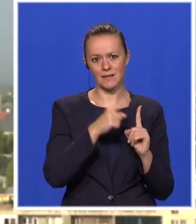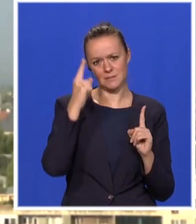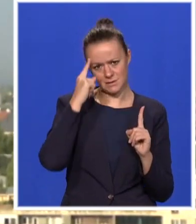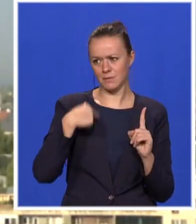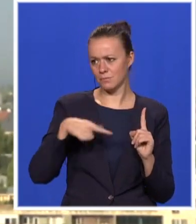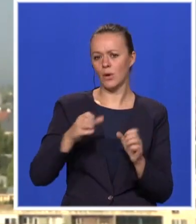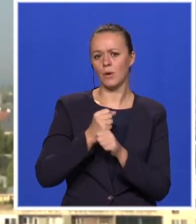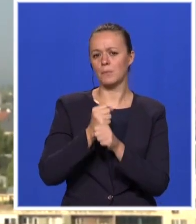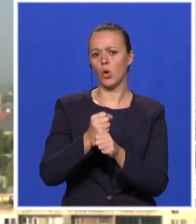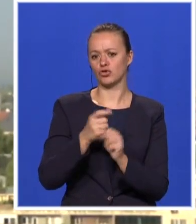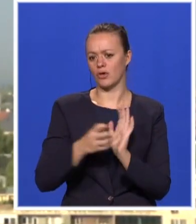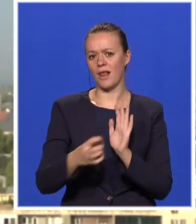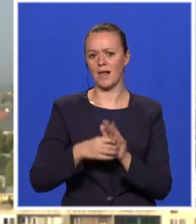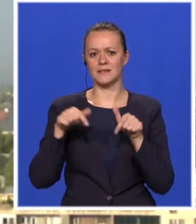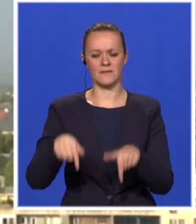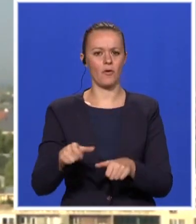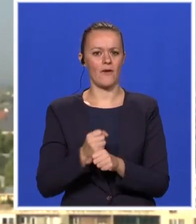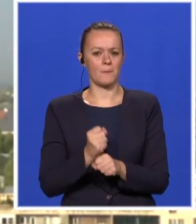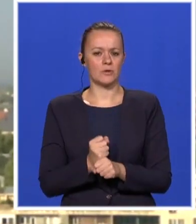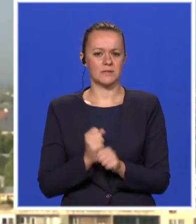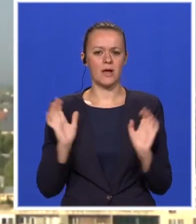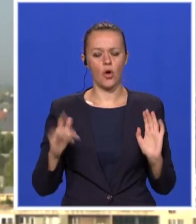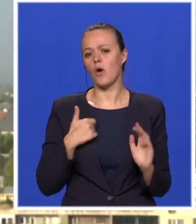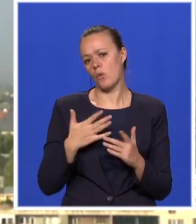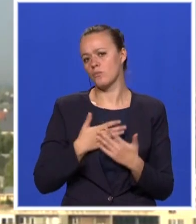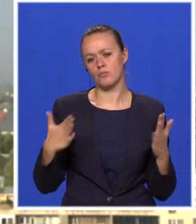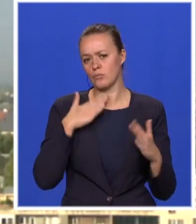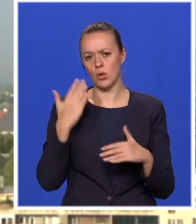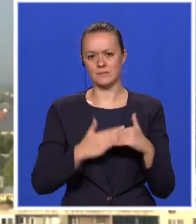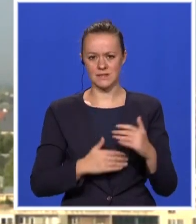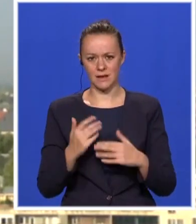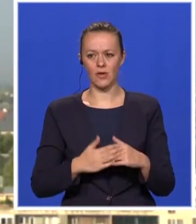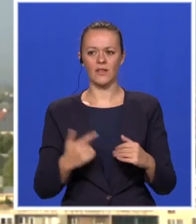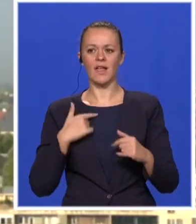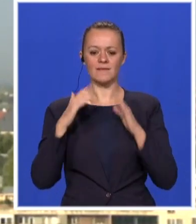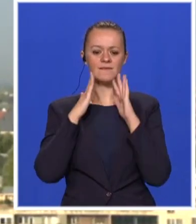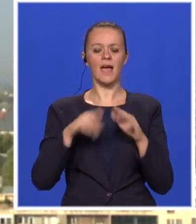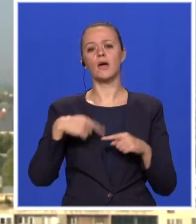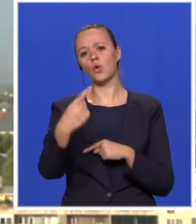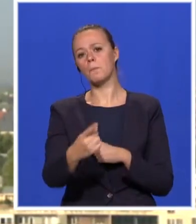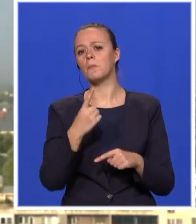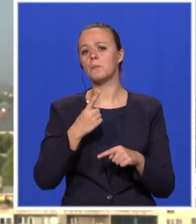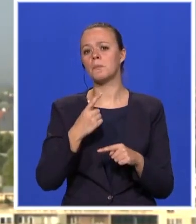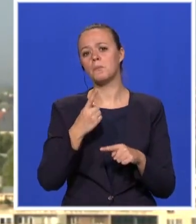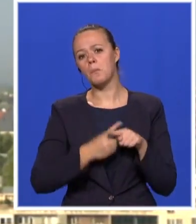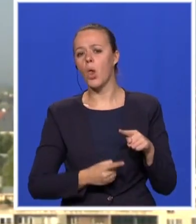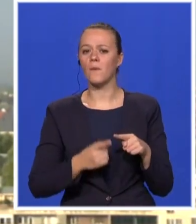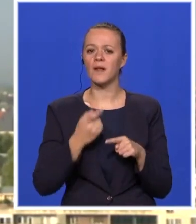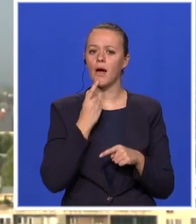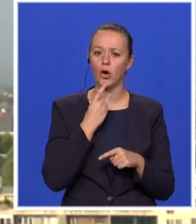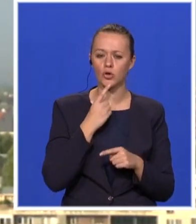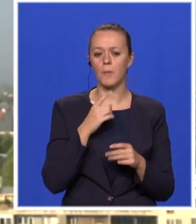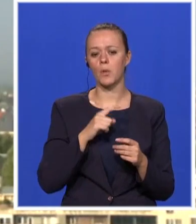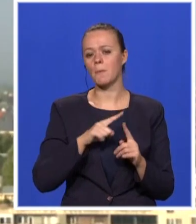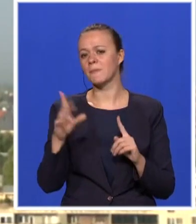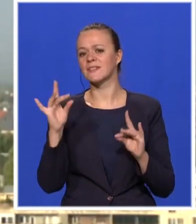podršku i da nastavim, da radim ovaj posao, da sam s toga tiče veoma zadovoljno, a verujem da ćemo vladu imati nekde polovinom oktobra ili prvi desetak dana